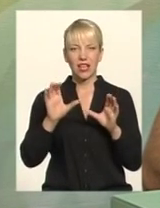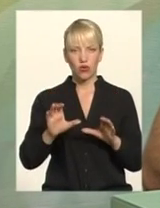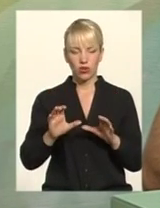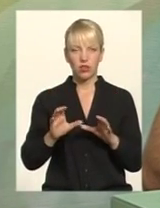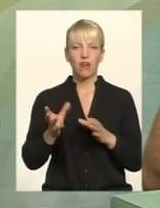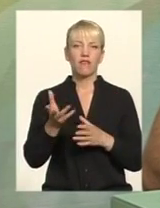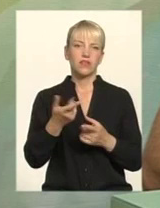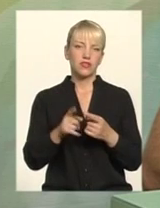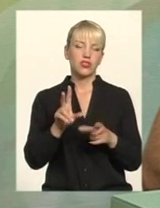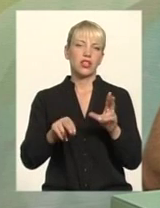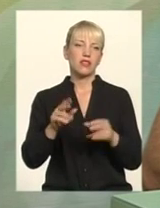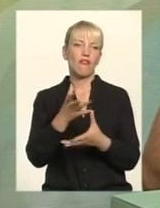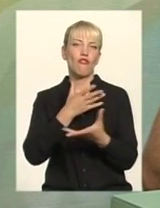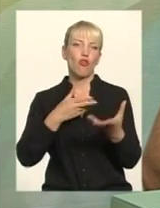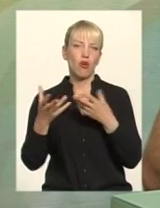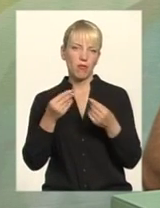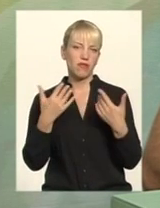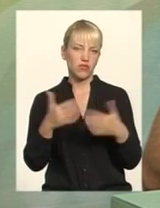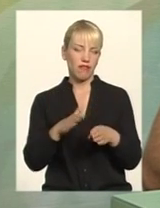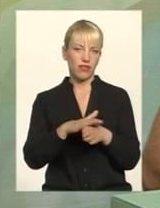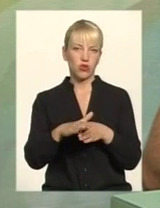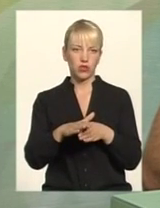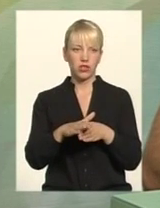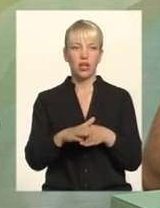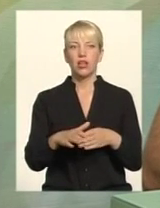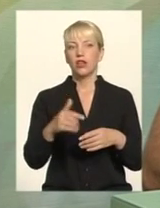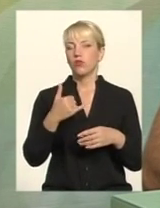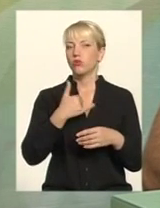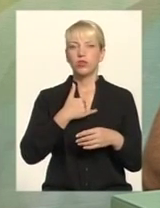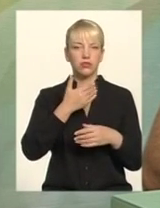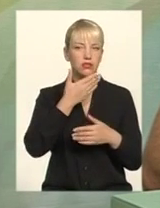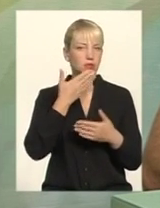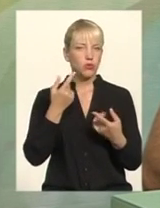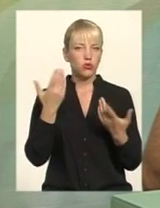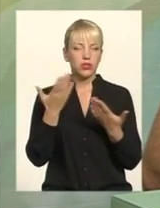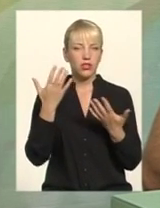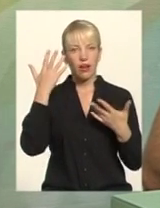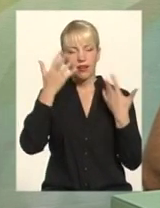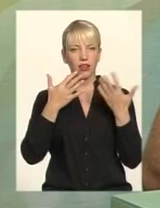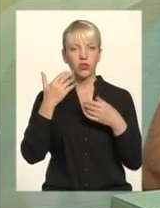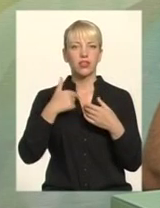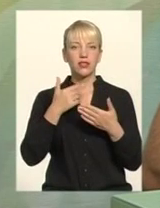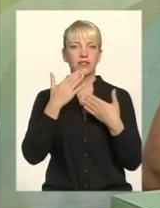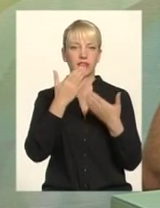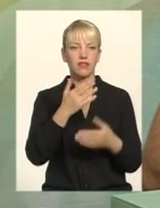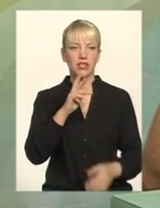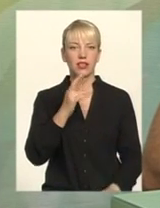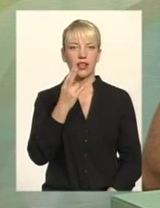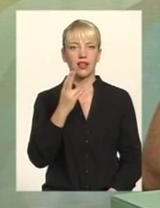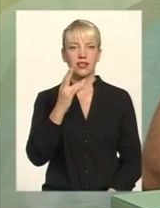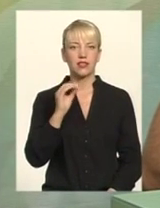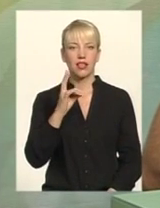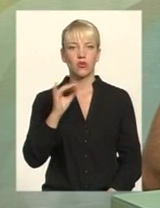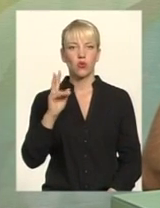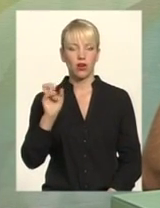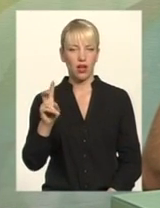формально Формальний закон формально виконаний Тому ми ніяких ілюзій не мали, коли я звертався до Яценюка Але ж до кого-то її звертатися, не до Господа ж